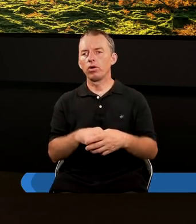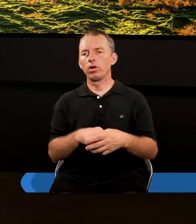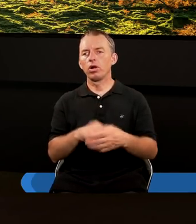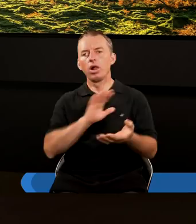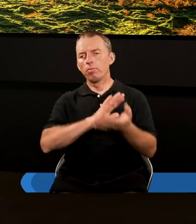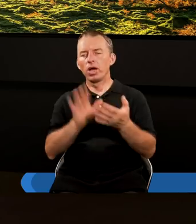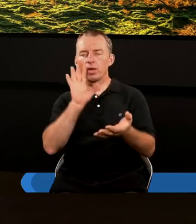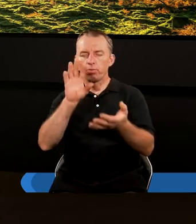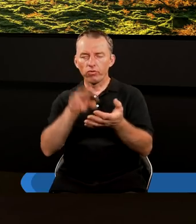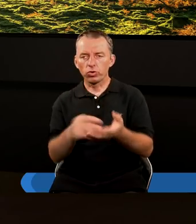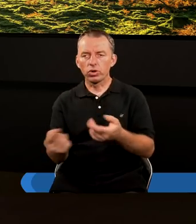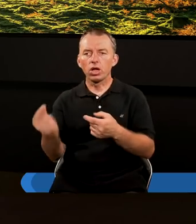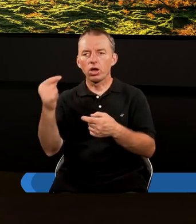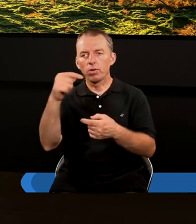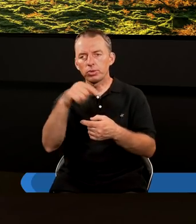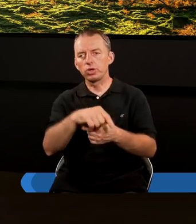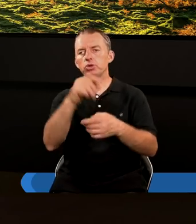Bez powtórnego przyjścia.